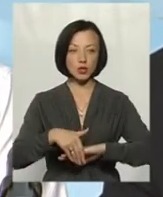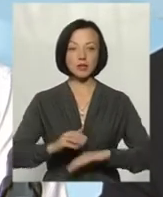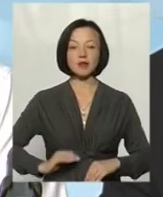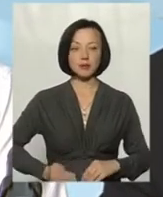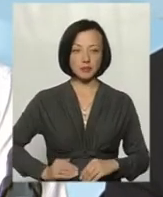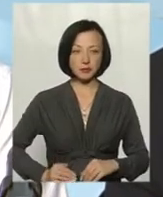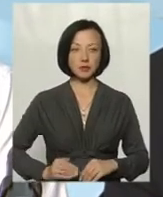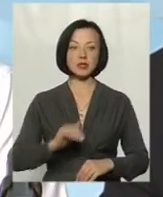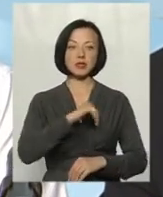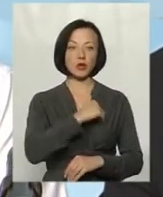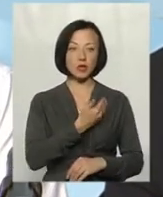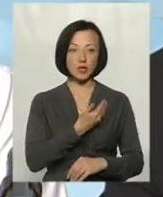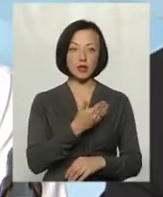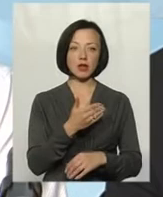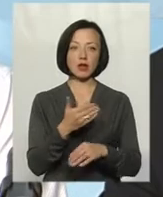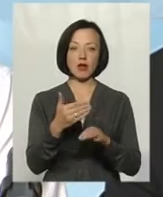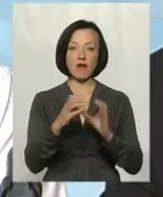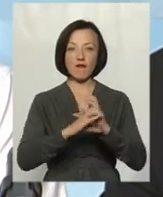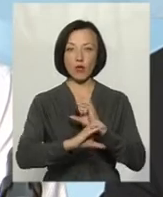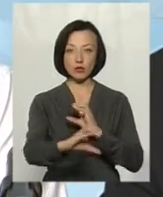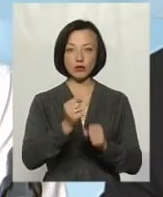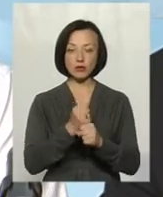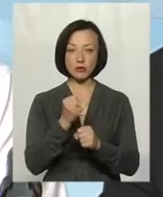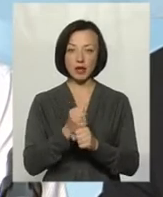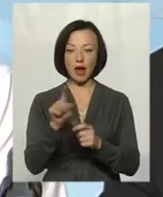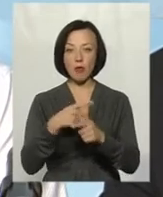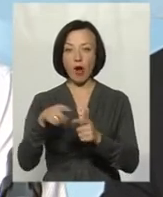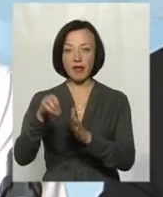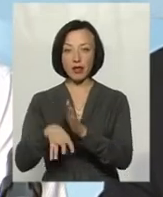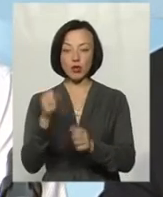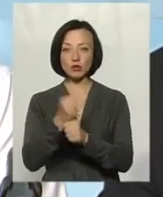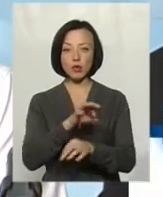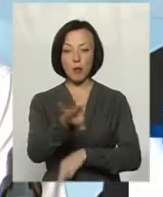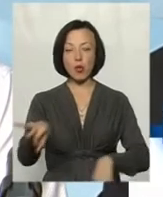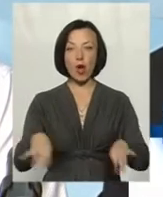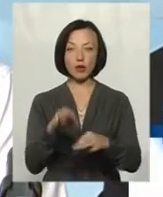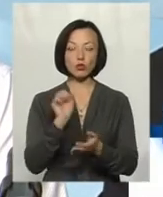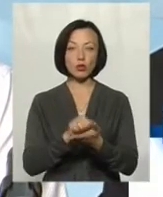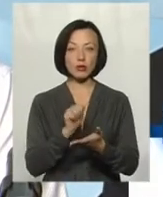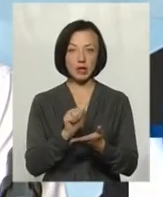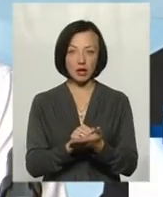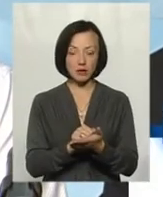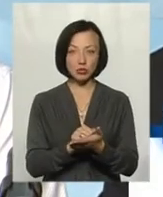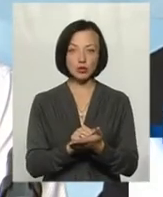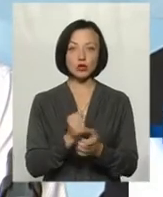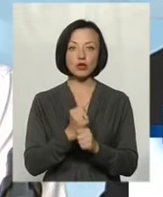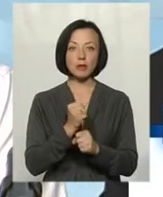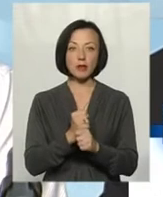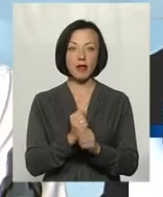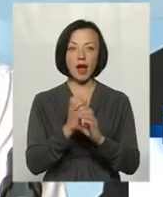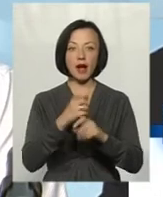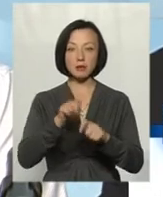сектору захотіли провести собі водопровід чи водовідведення. Вони розробили проєктно-кошторисну документацію, зробили